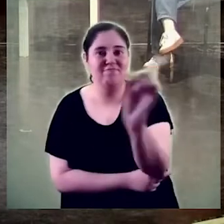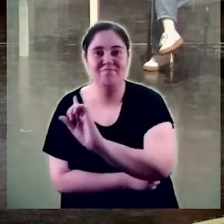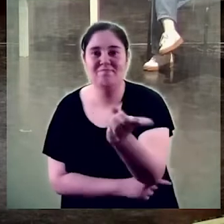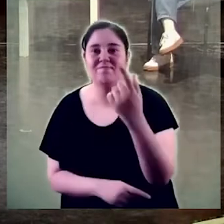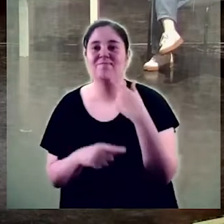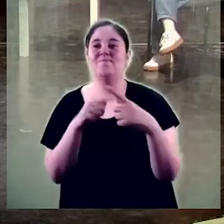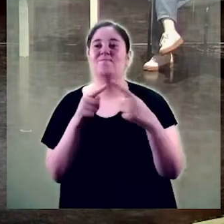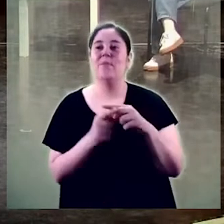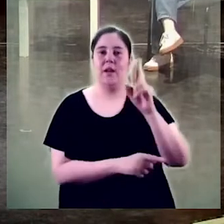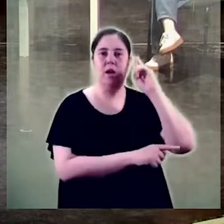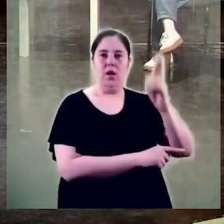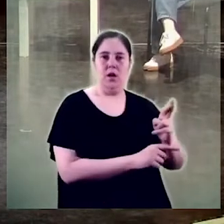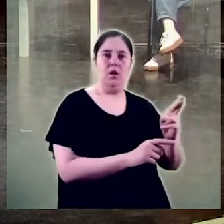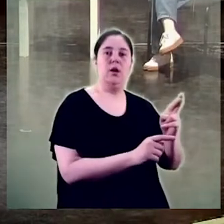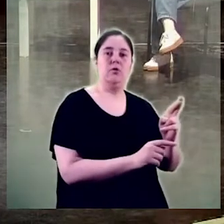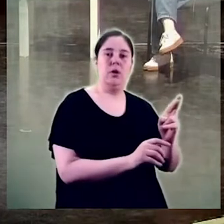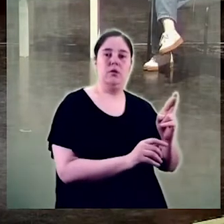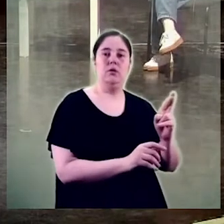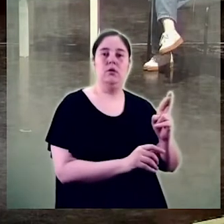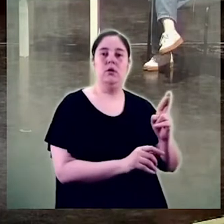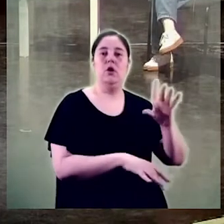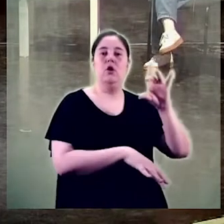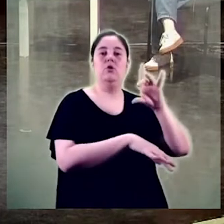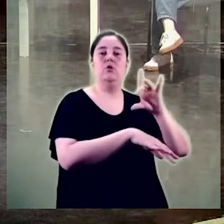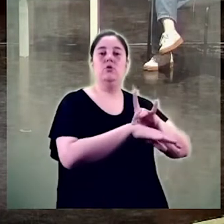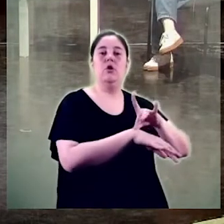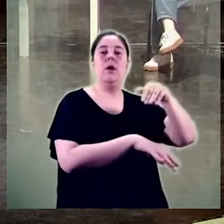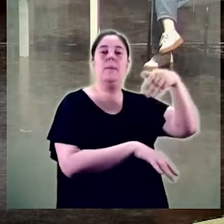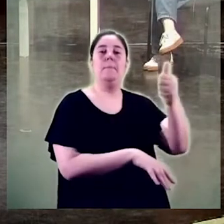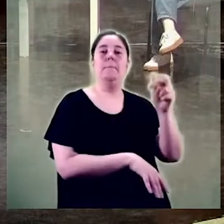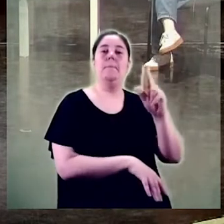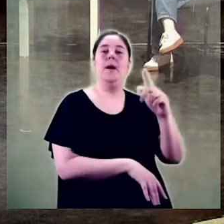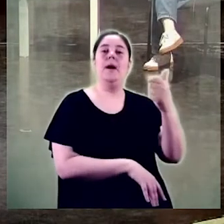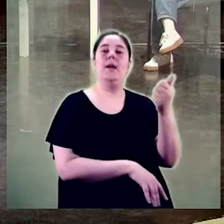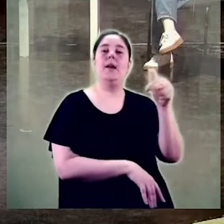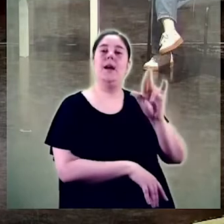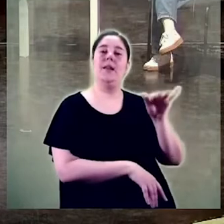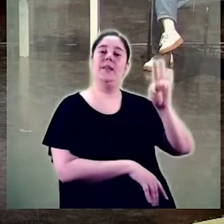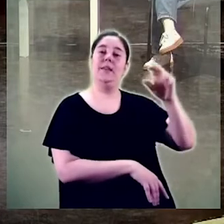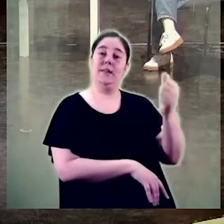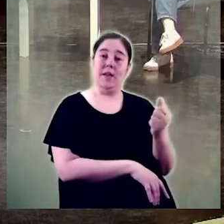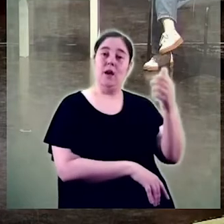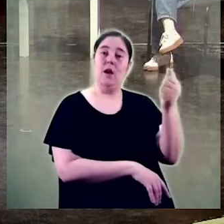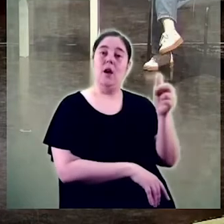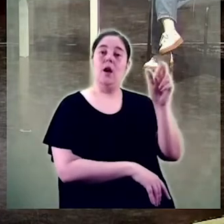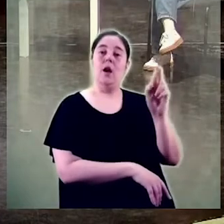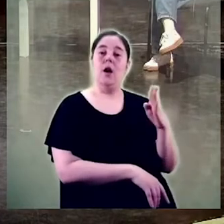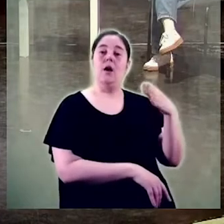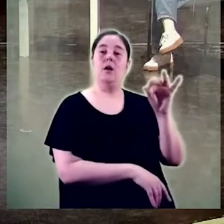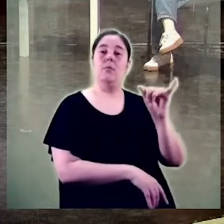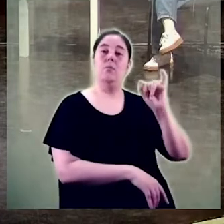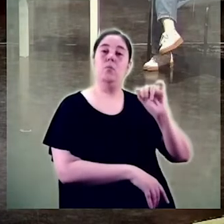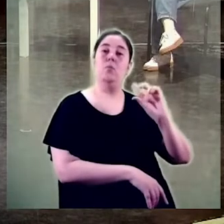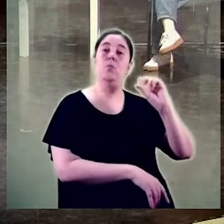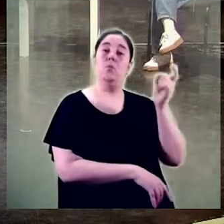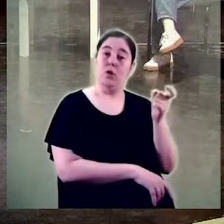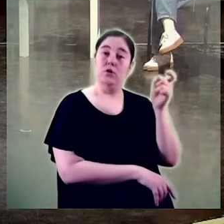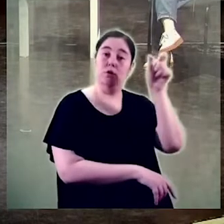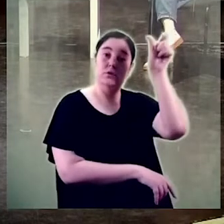determinació del rectorat aleshores amb la doctora Margarita Arboix com a rectora li ha fet costat